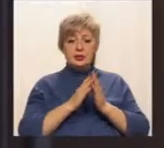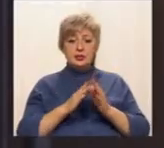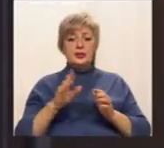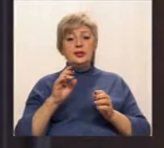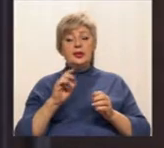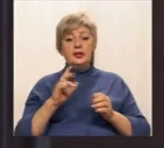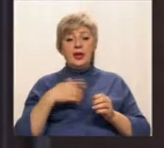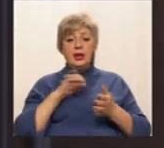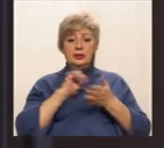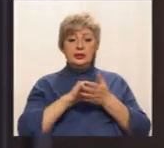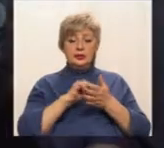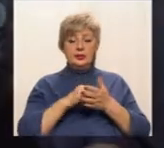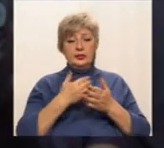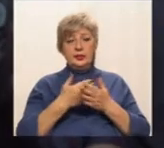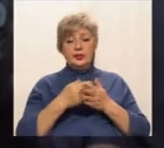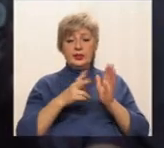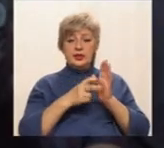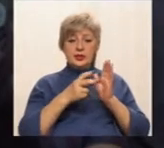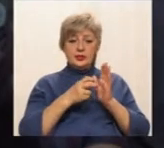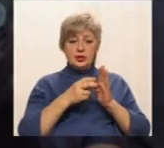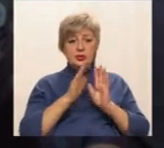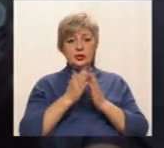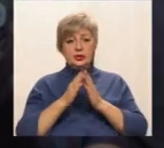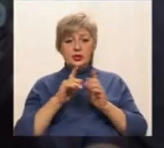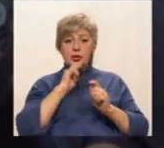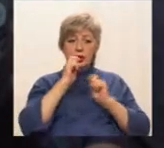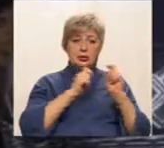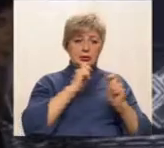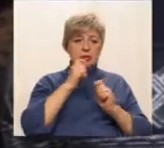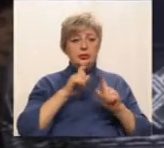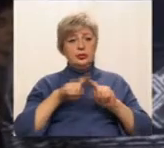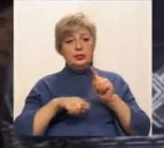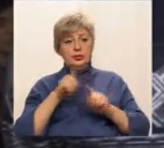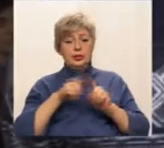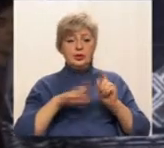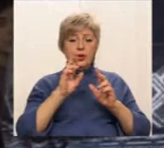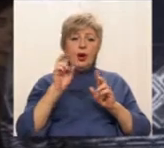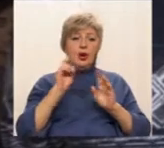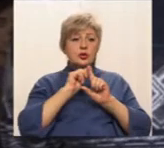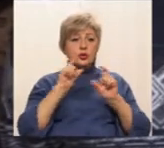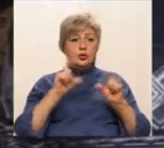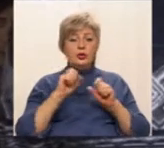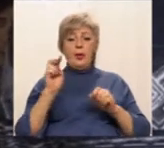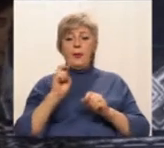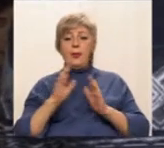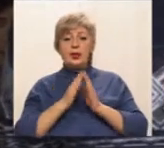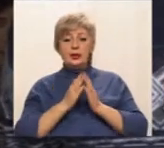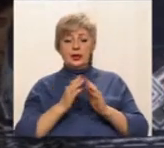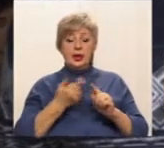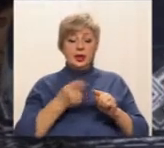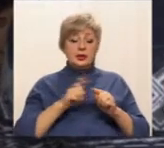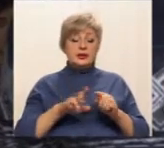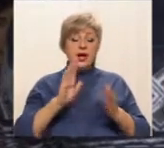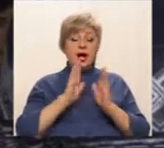Надруковано понад 700 примірників. Їх дарують родинам загиблих, навчальним закладам та бібліотекам. Ця книжка унікальна тим,